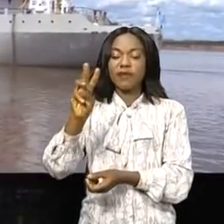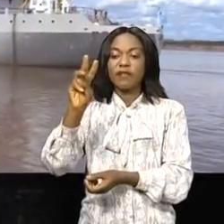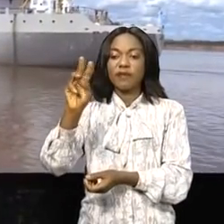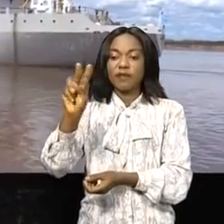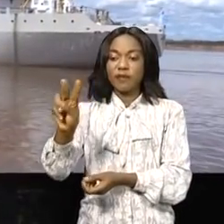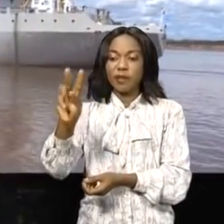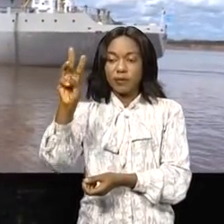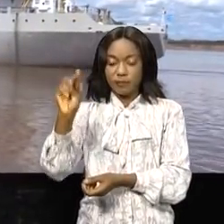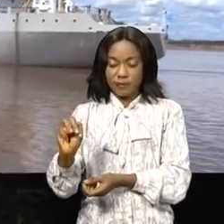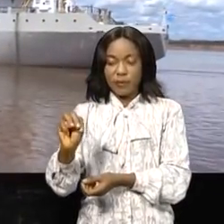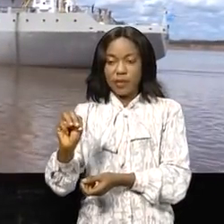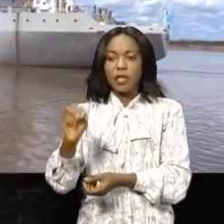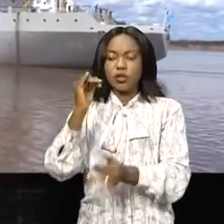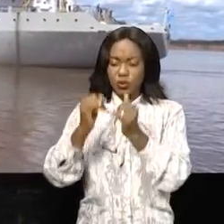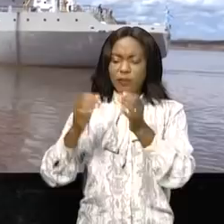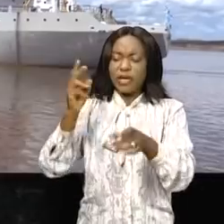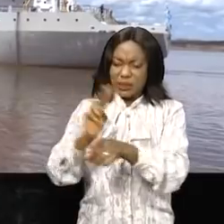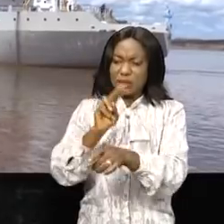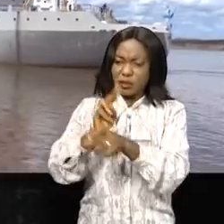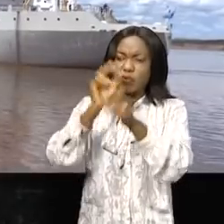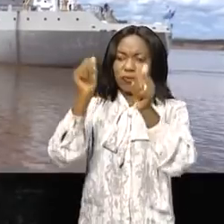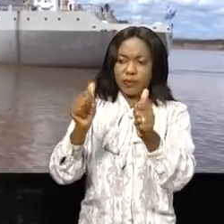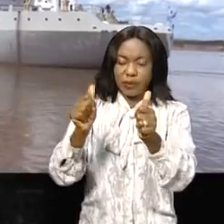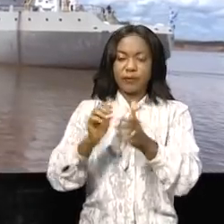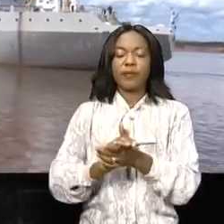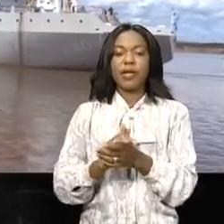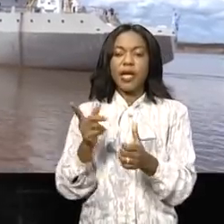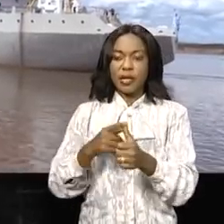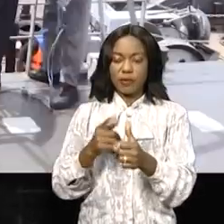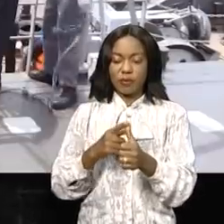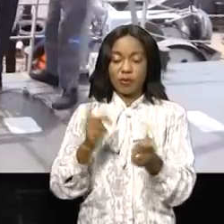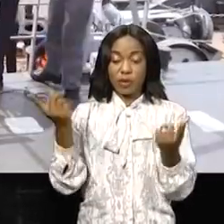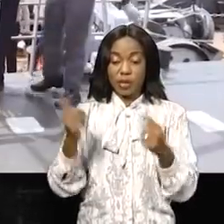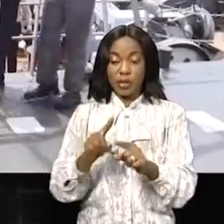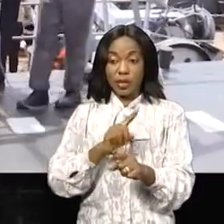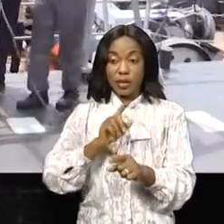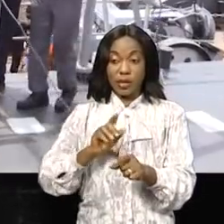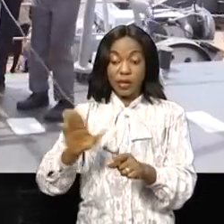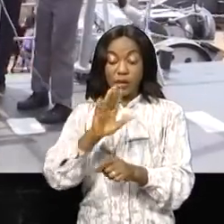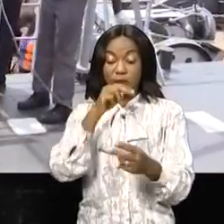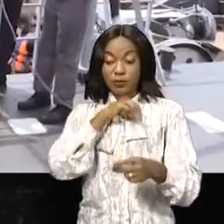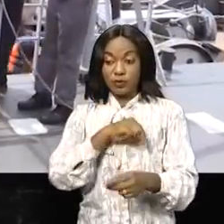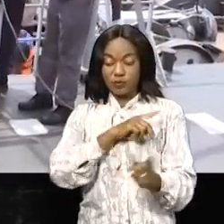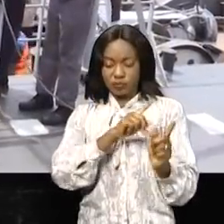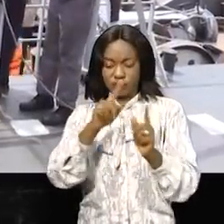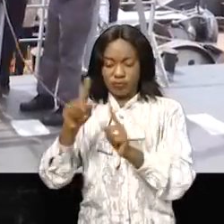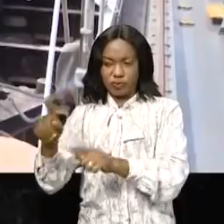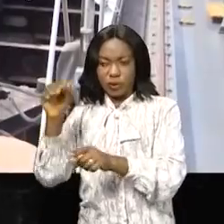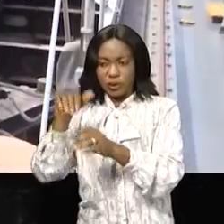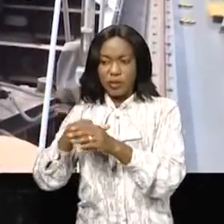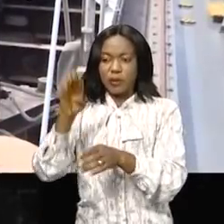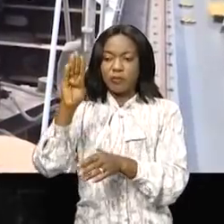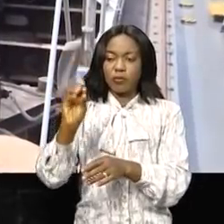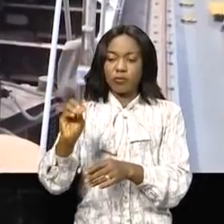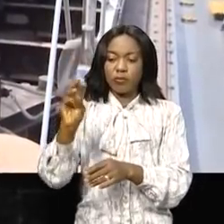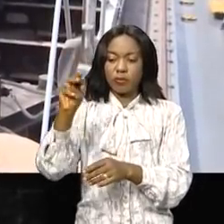majeures rencontrées pour leur opérationnalisation. Première étape de cette émission, la ville portuaire de Beaumont où deux projets de grande importance, à